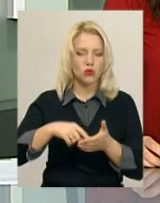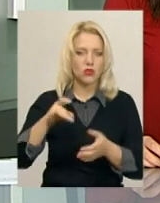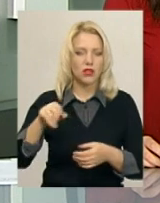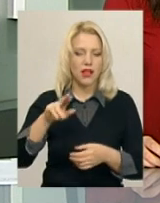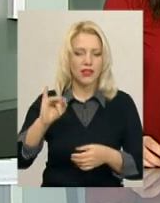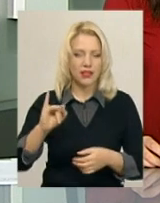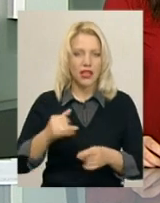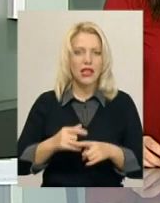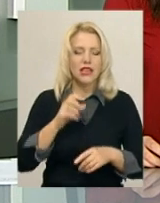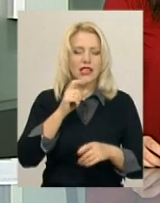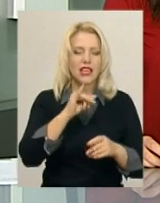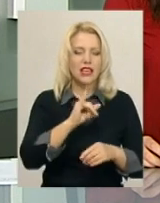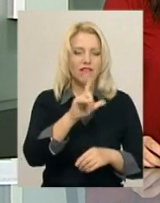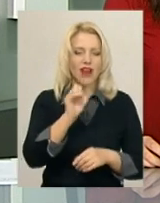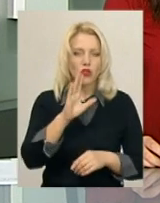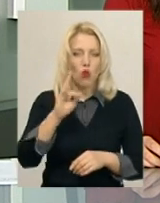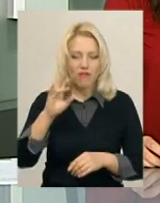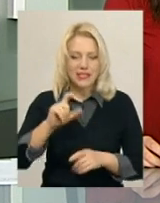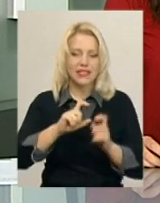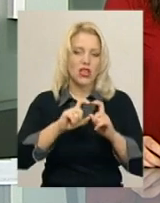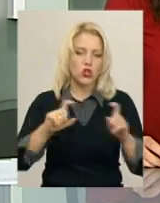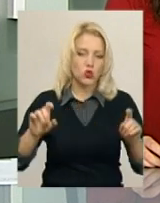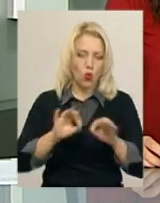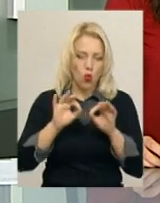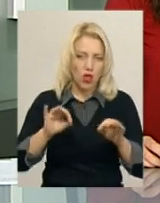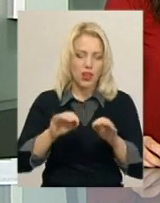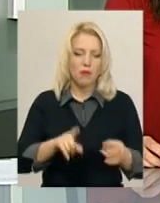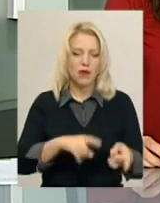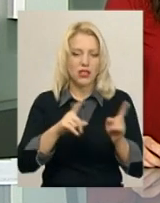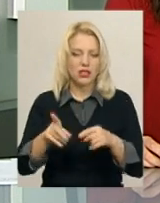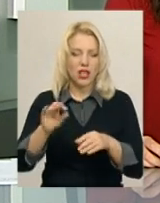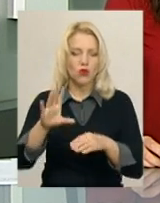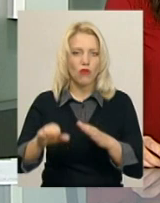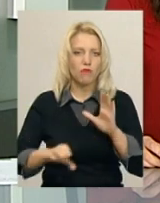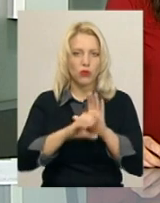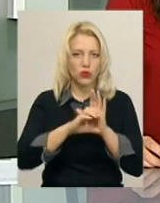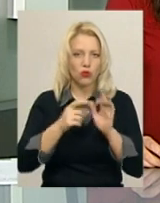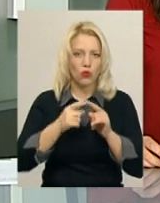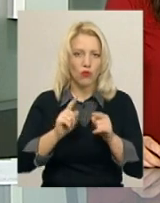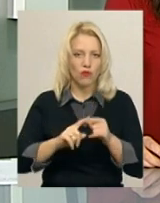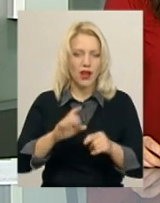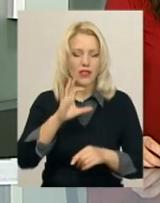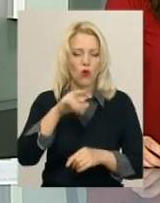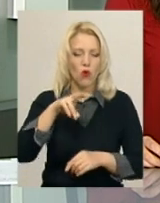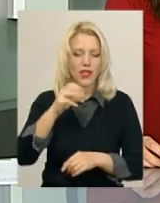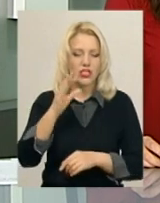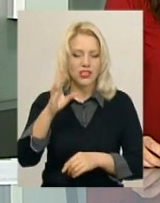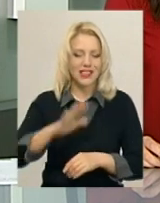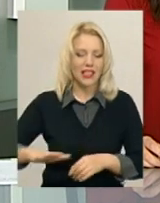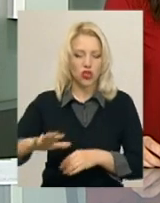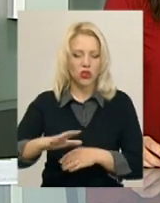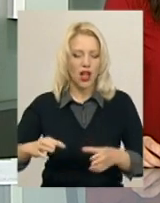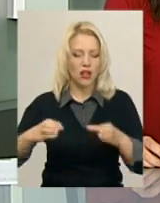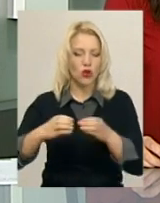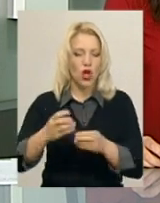За його словами, Іванковецька музична школа відійшла до впорядкування Олишинської об'єднаної територіальної громади. Проти коштів на її